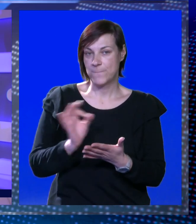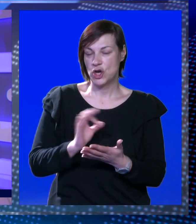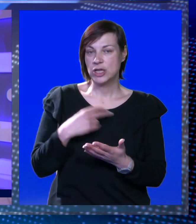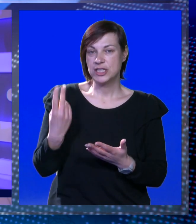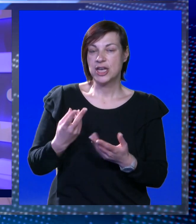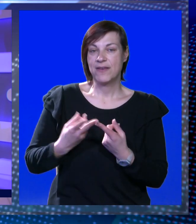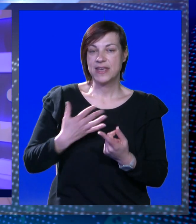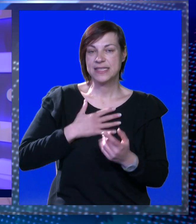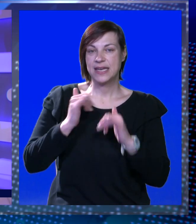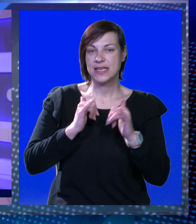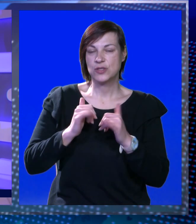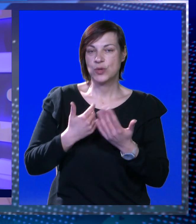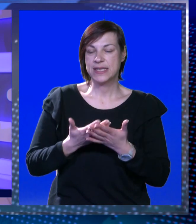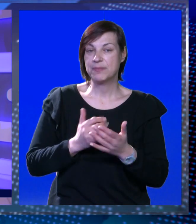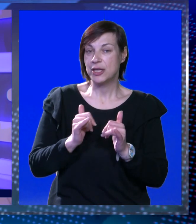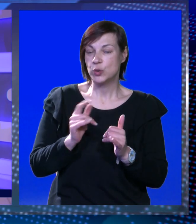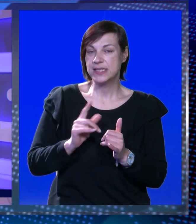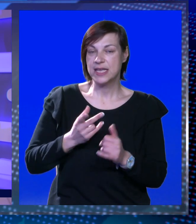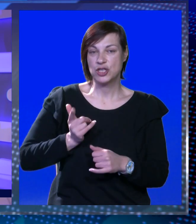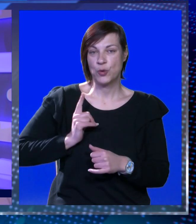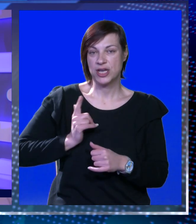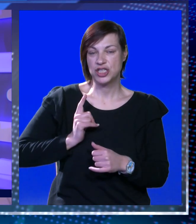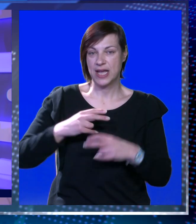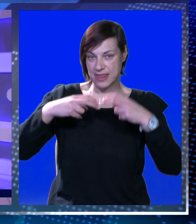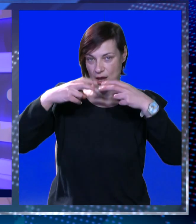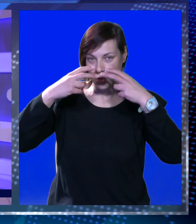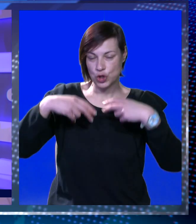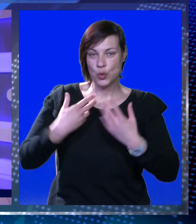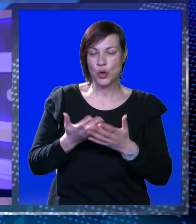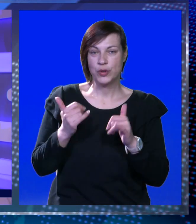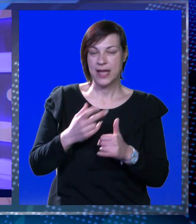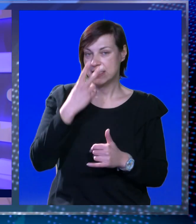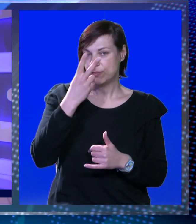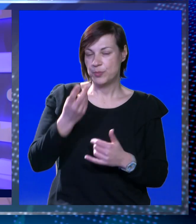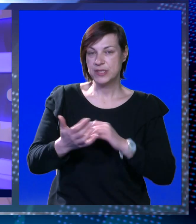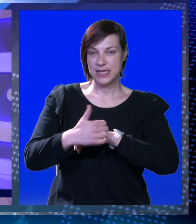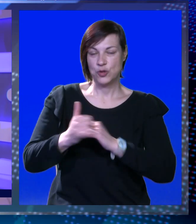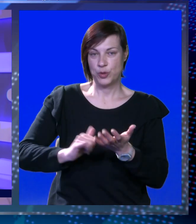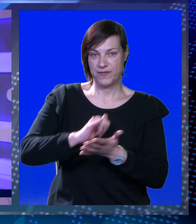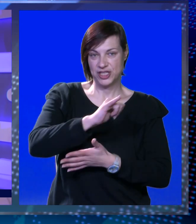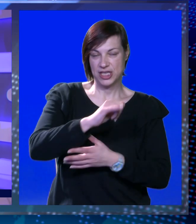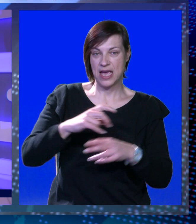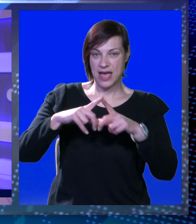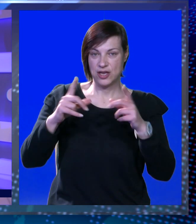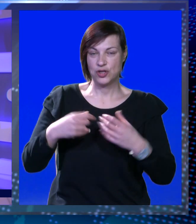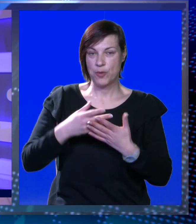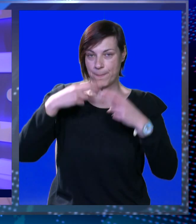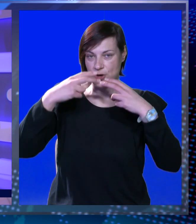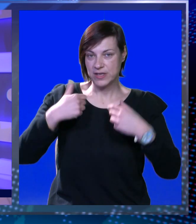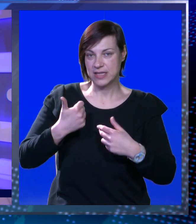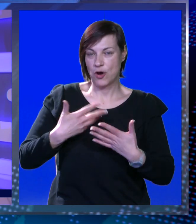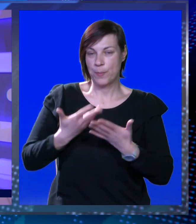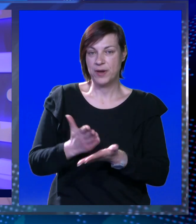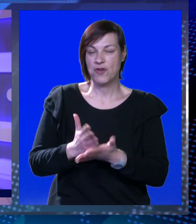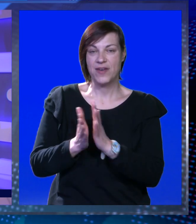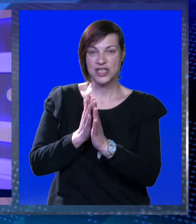Odlična je to vijest za naš turizam jer putnici više neće morati čekati na kontrolu. Danas smo posjetili Dubrovački aerodrom i provjerili jesu li